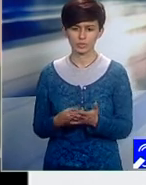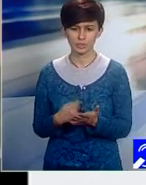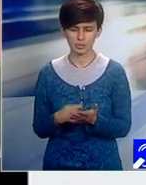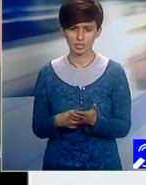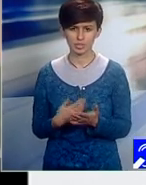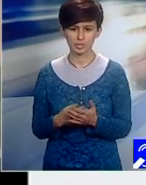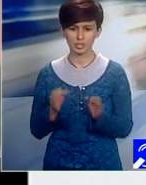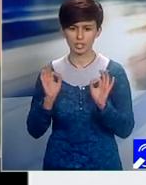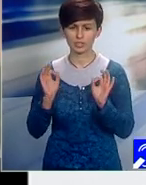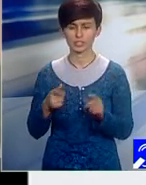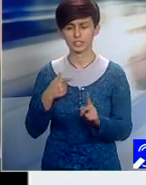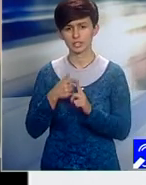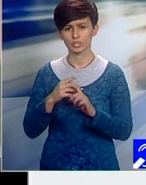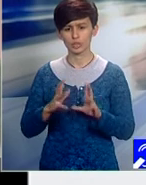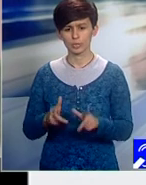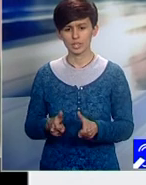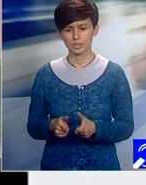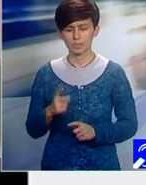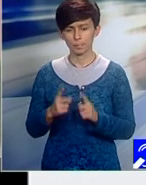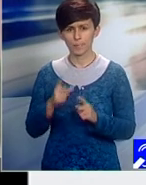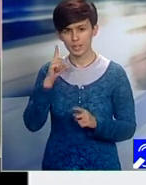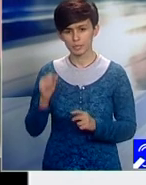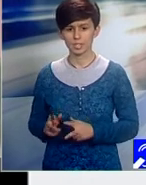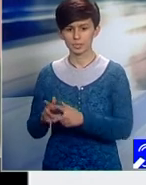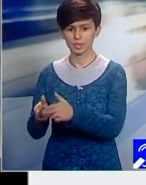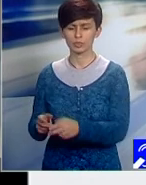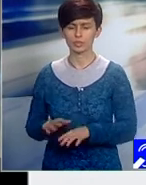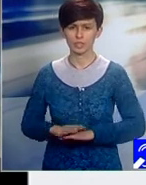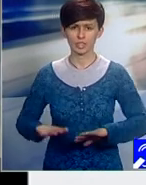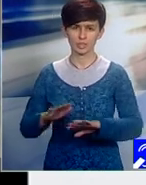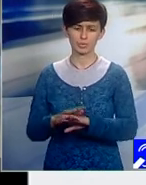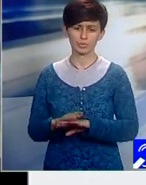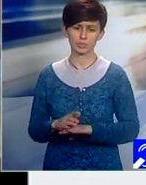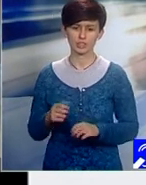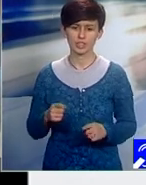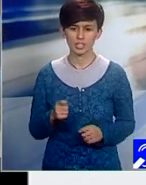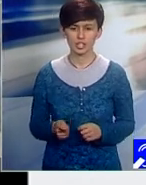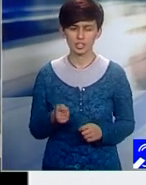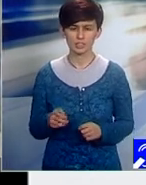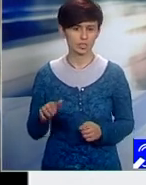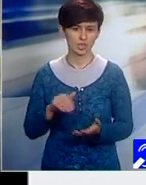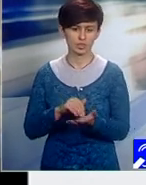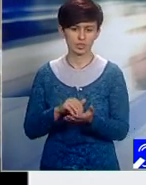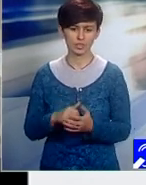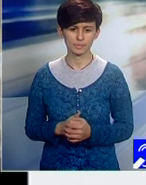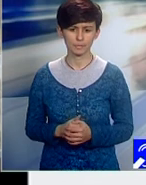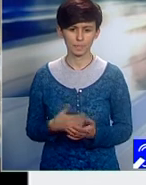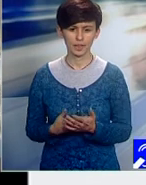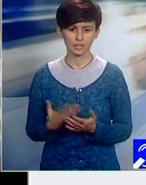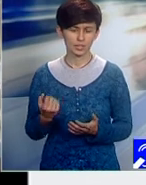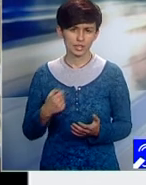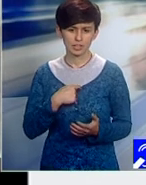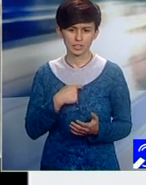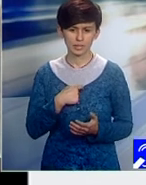timp cât se deplasează pe șoserile publice, pe drumurile publice, de o asigurare au și dân și nevoie. Pentru ce să mai plătesc